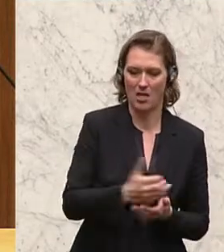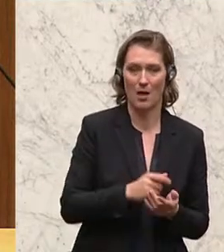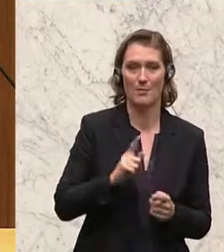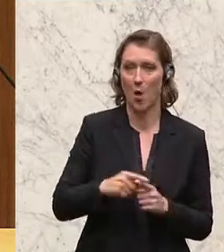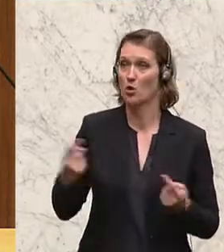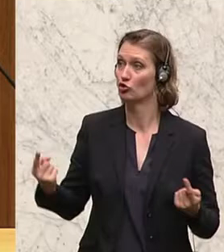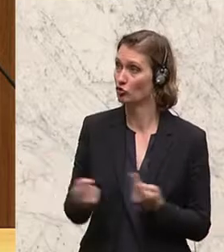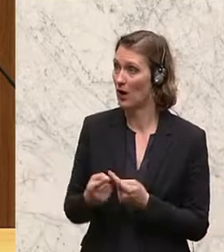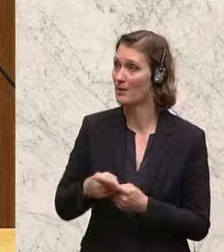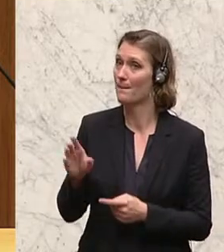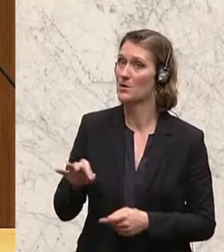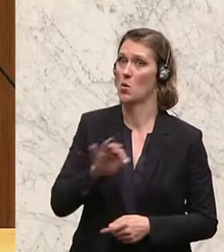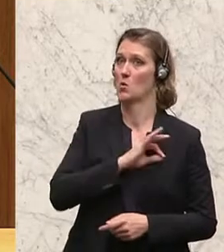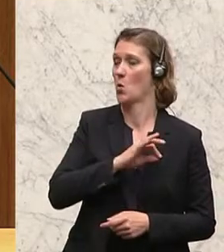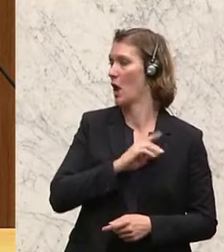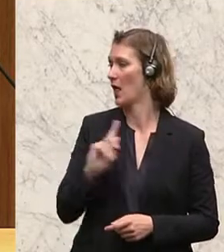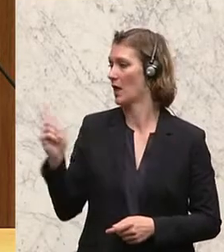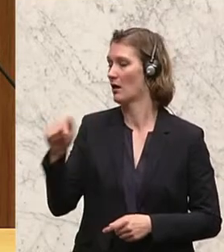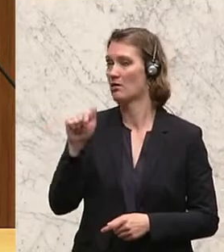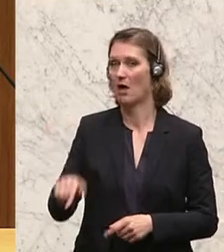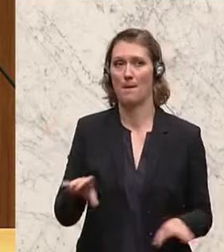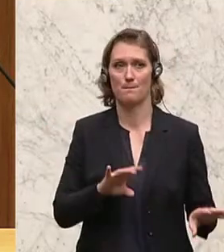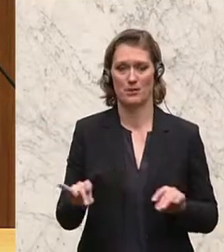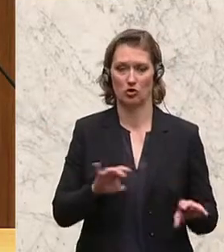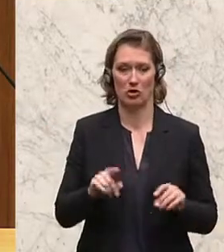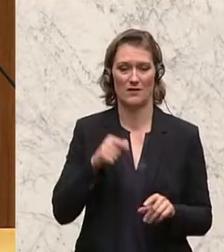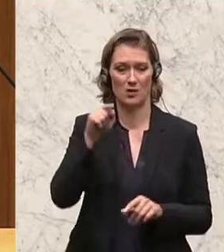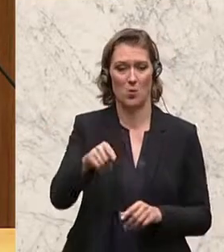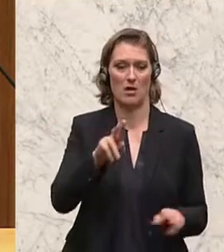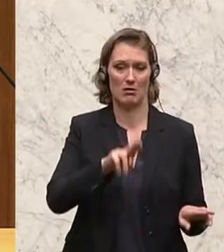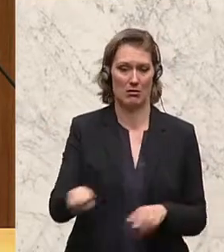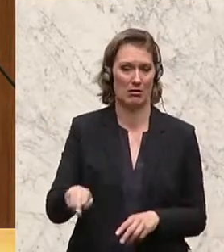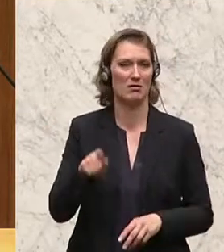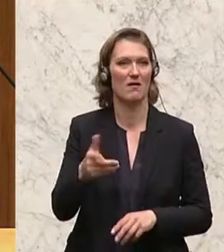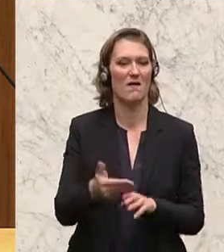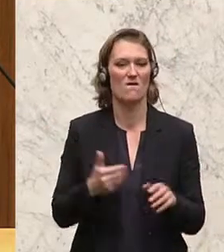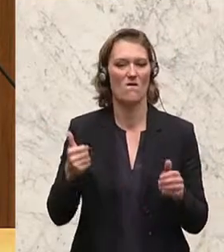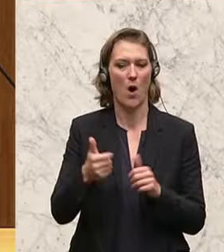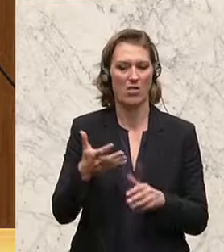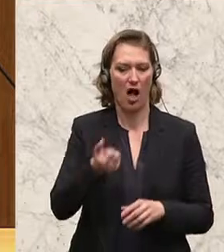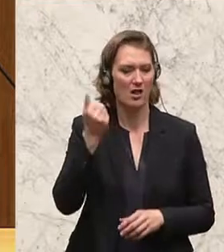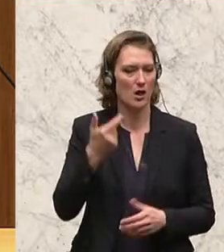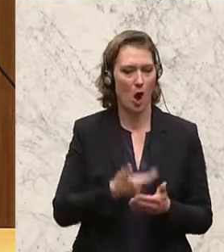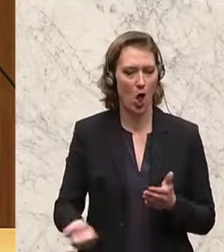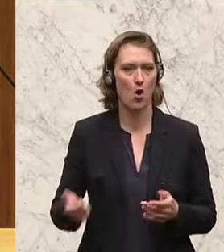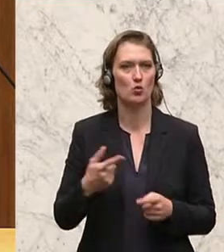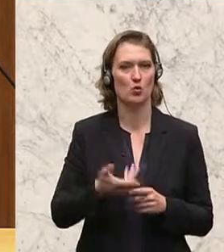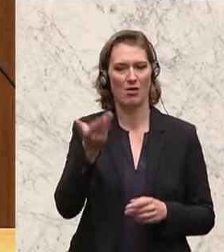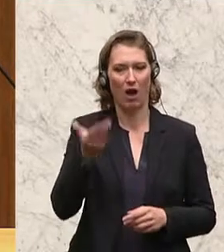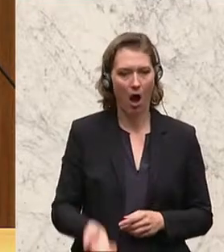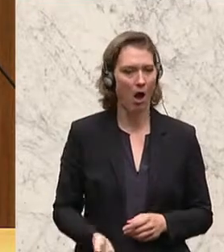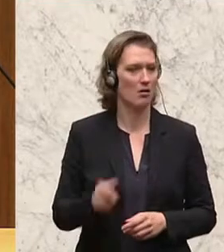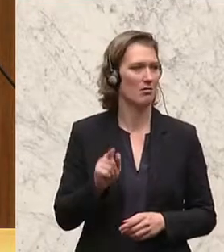erstreitet sie mit den Kolleginnen und Kollegen, die dort beschäftigt sind vor Gericht. Das sind vorenthaltende Löhne und